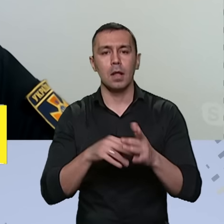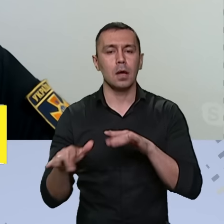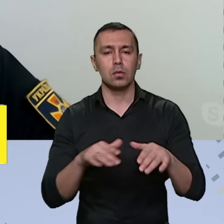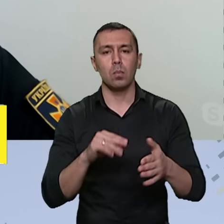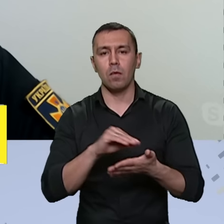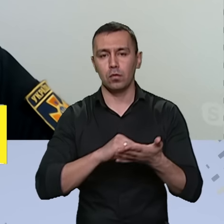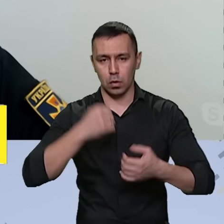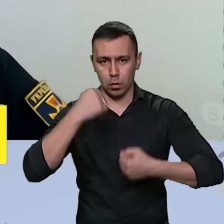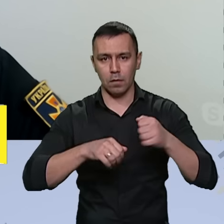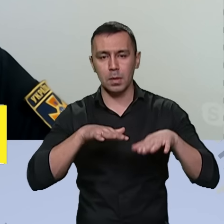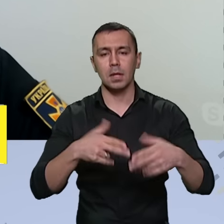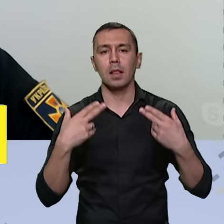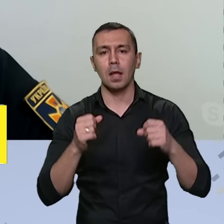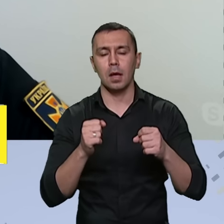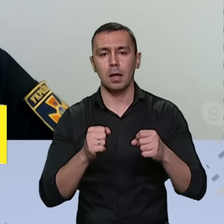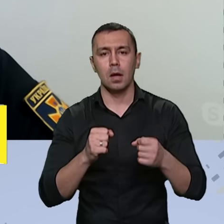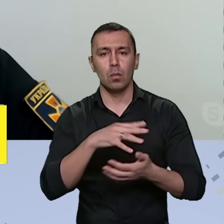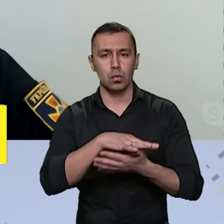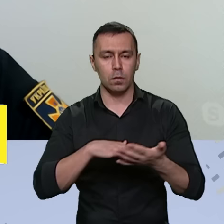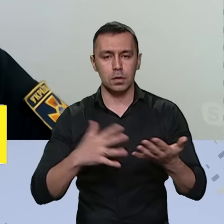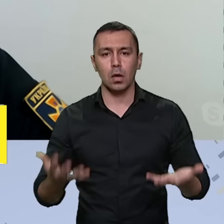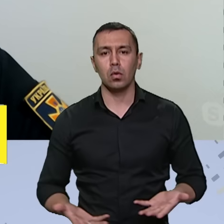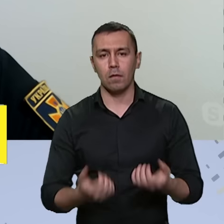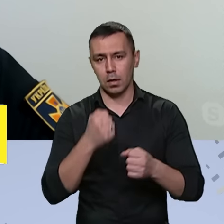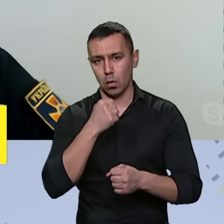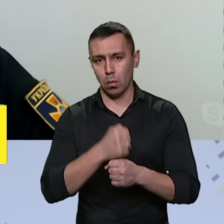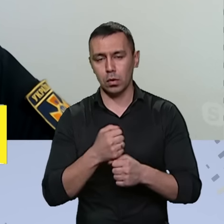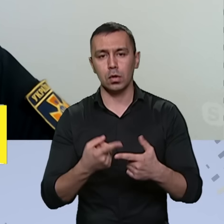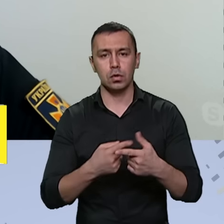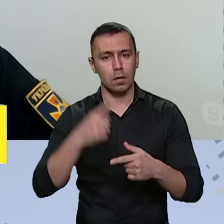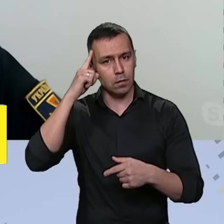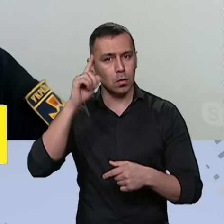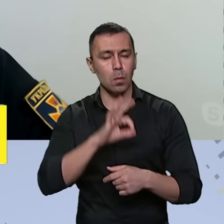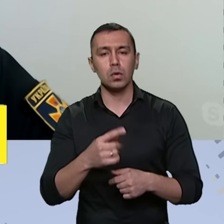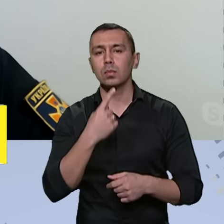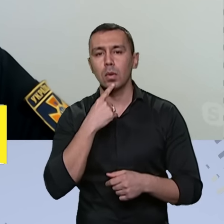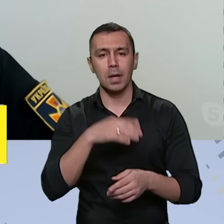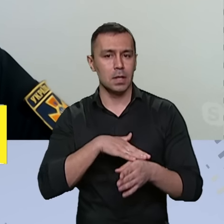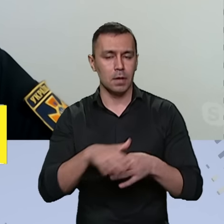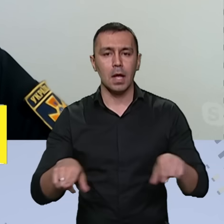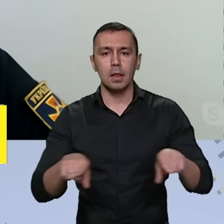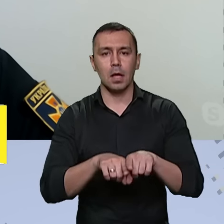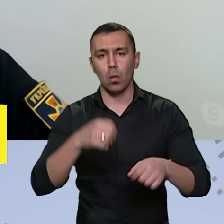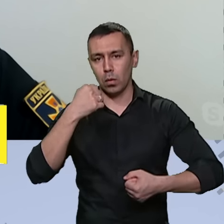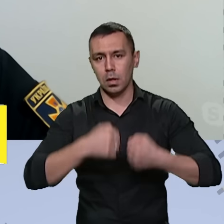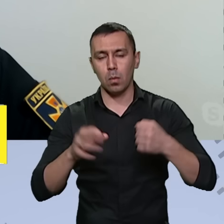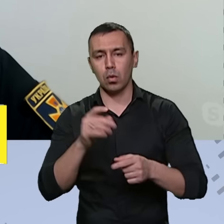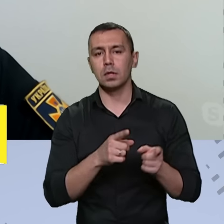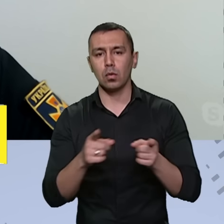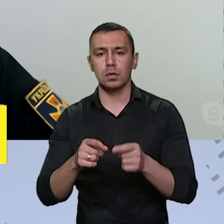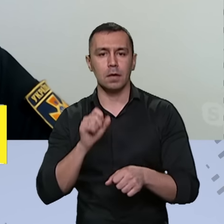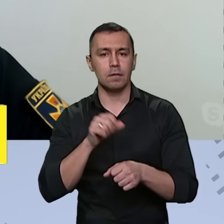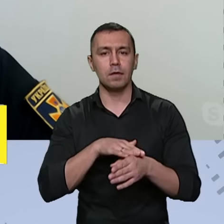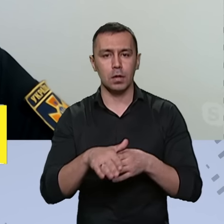повторних ударів в місця, де точаться рятувальні роботи. Чи відомо про спроби завдання таких ударів, про загрози